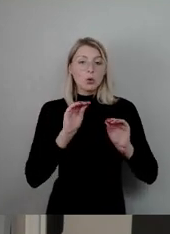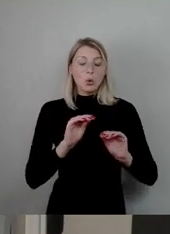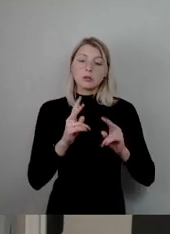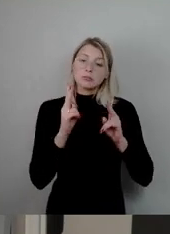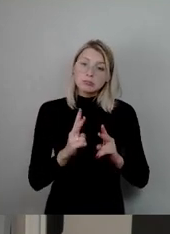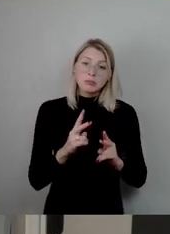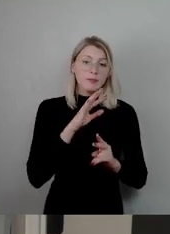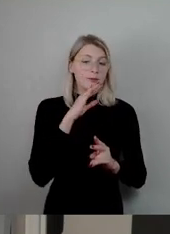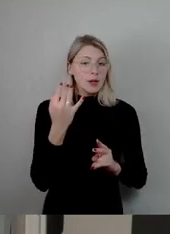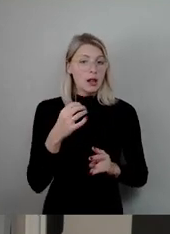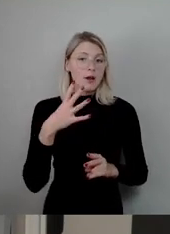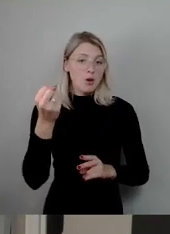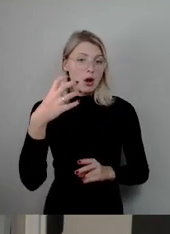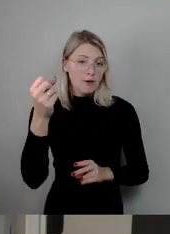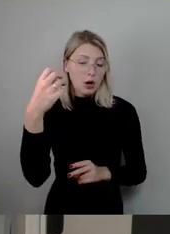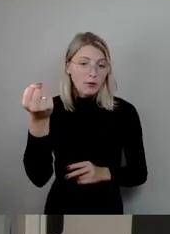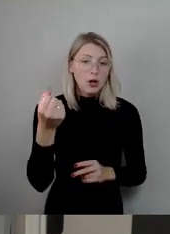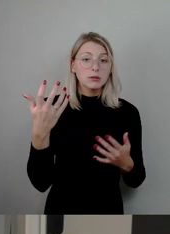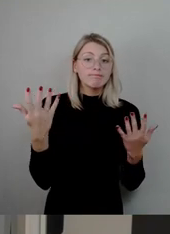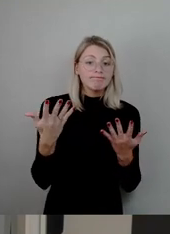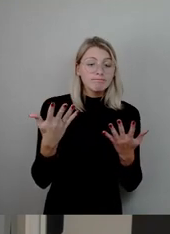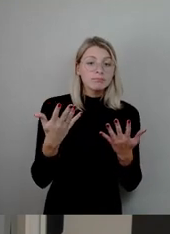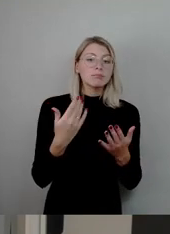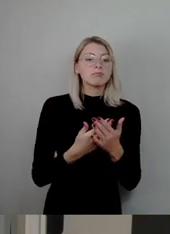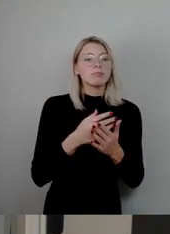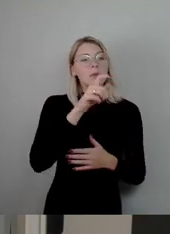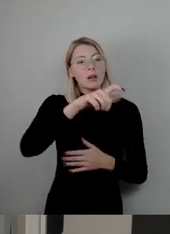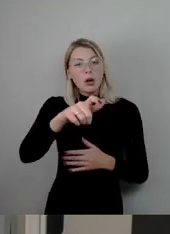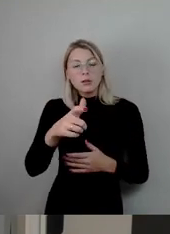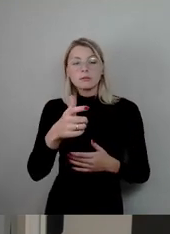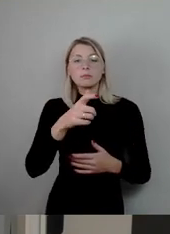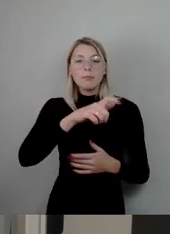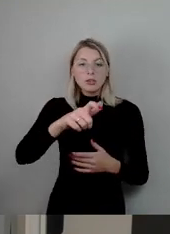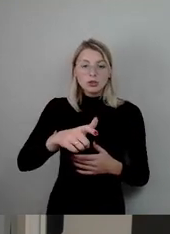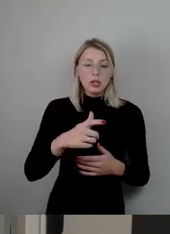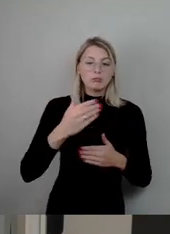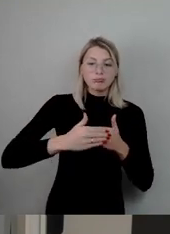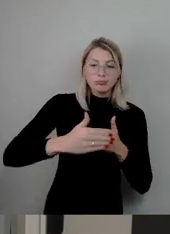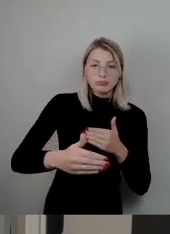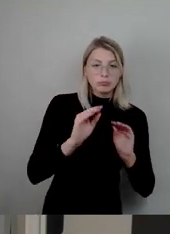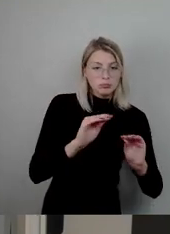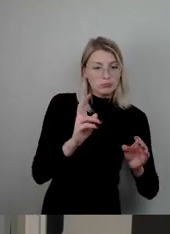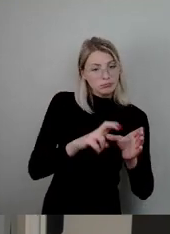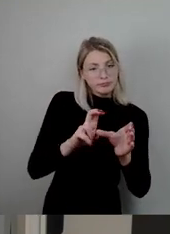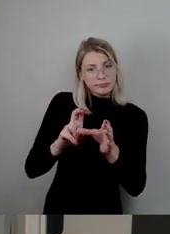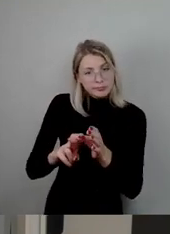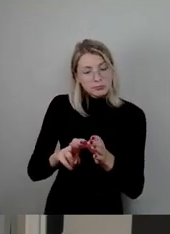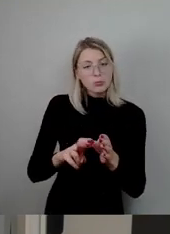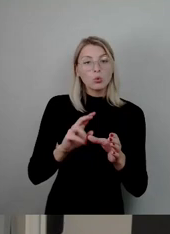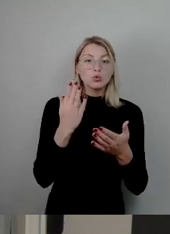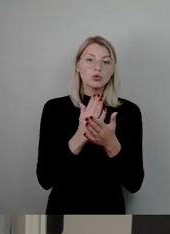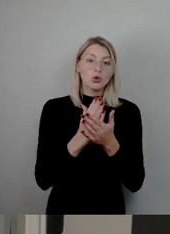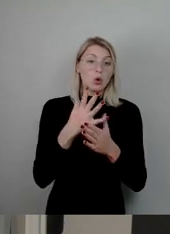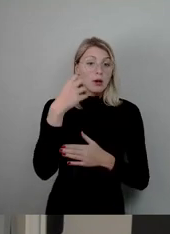ist ihnen gelungen, dass die Menschen regelmäßig an diesen Kursen teilnehmen und über die ersten Erfolge konnte man dann